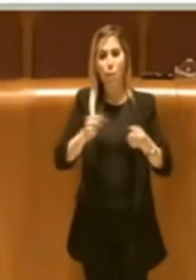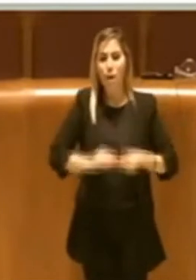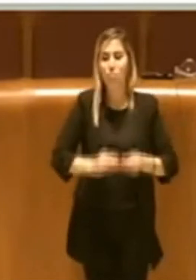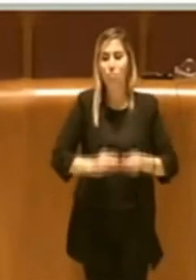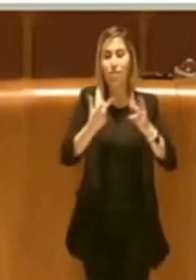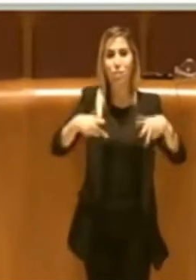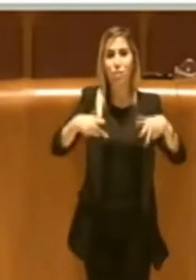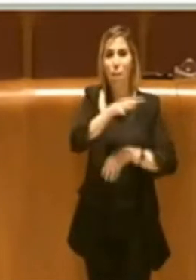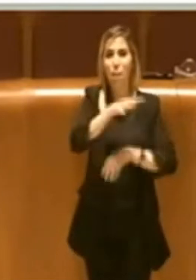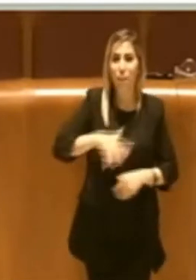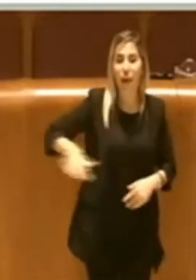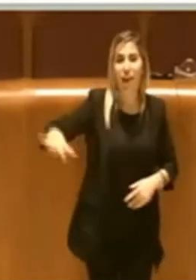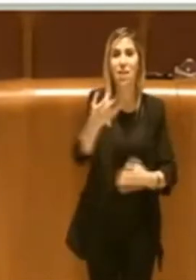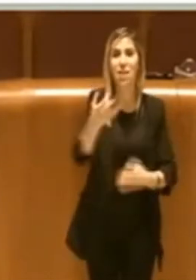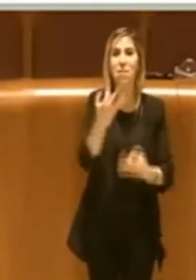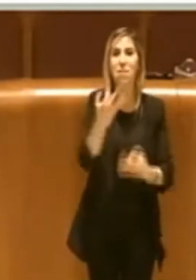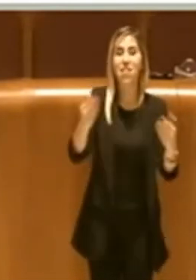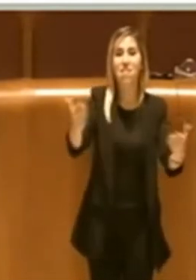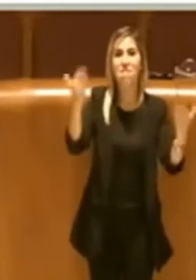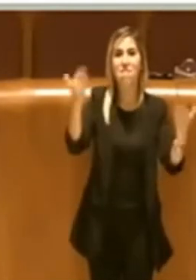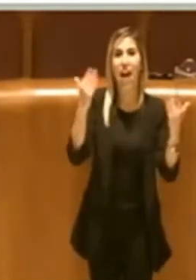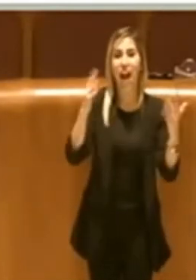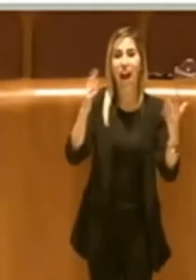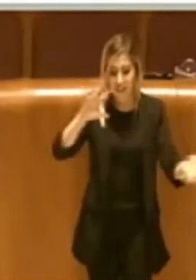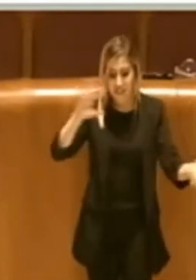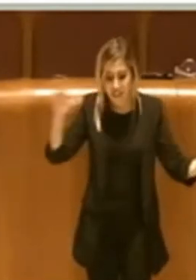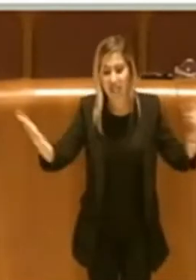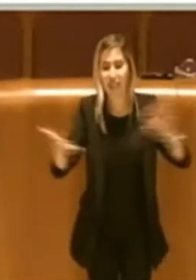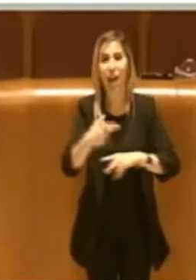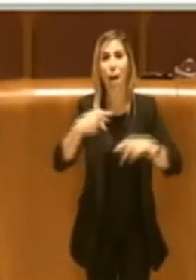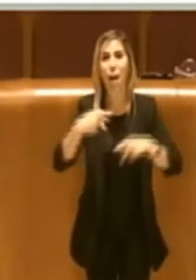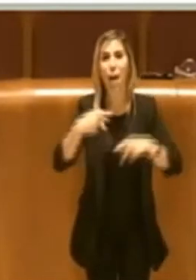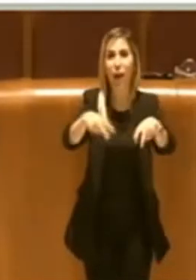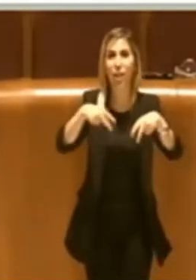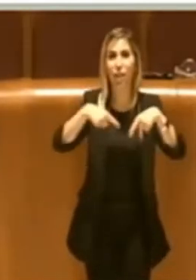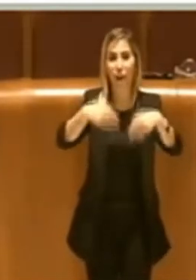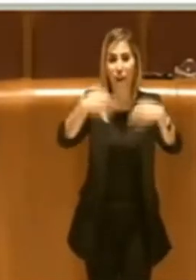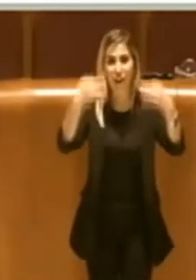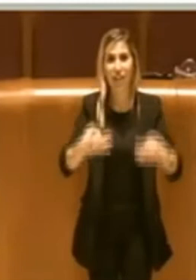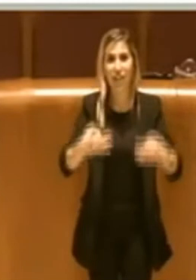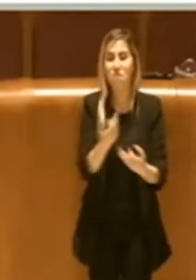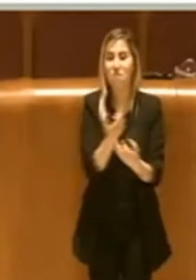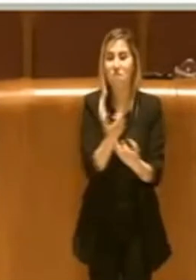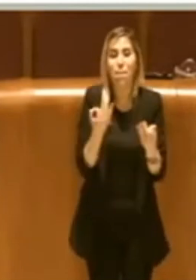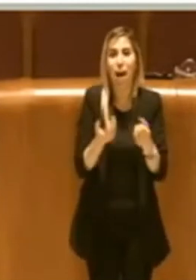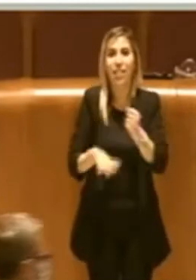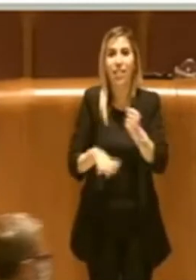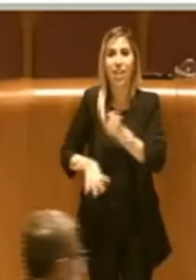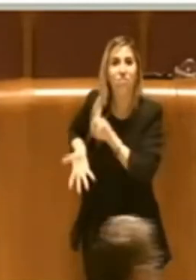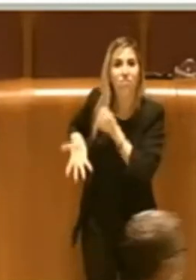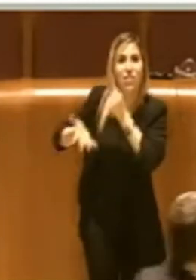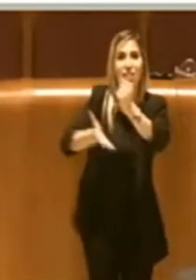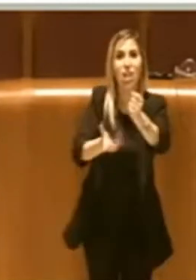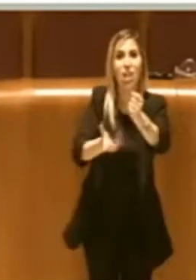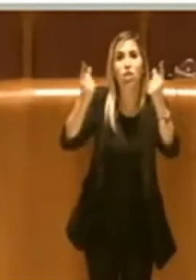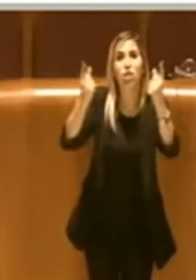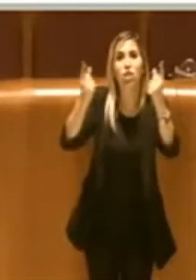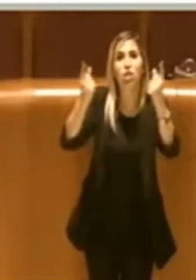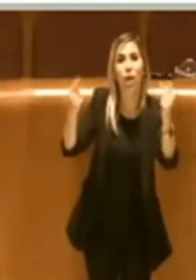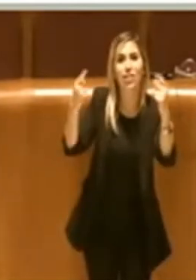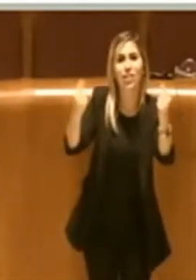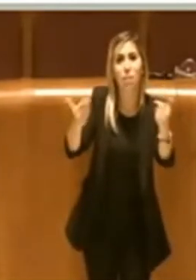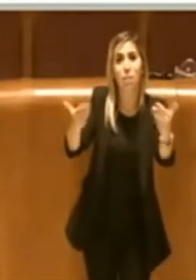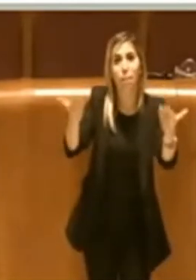bene magari riuscire a pedonalizzare, bene investire soldi, magari